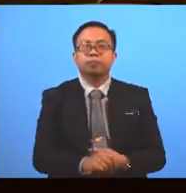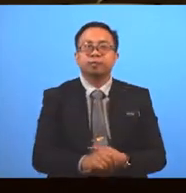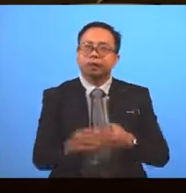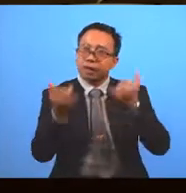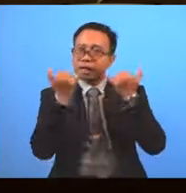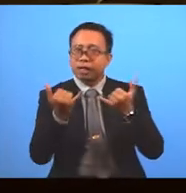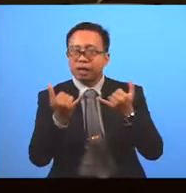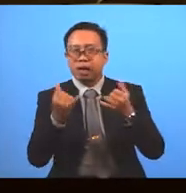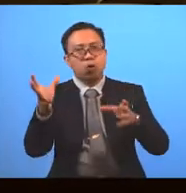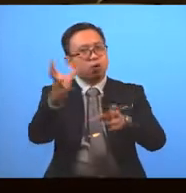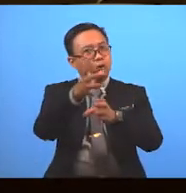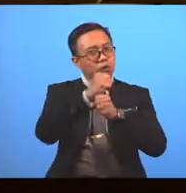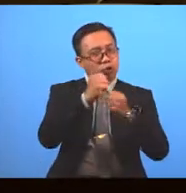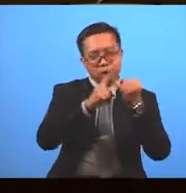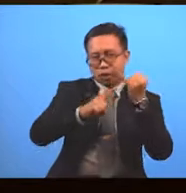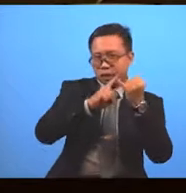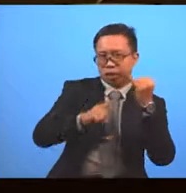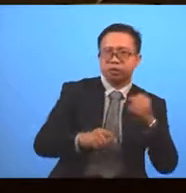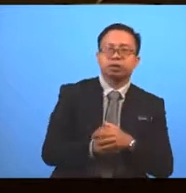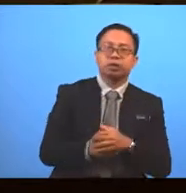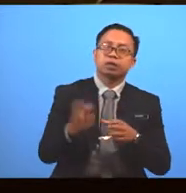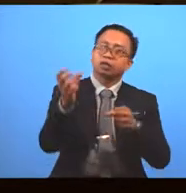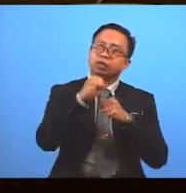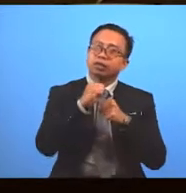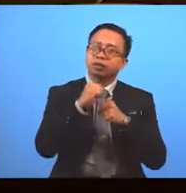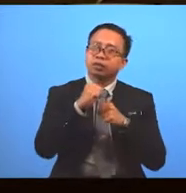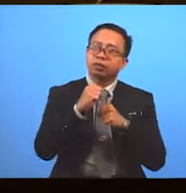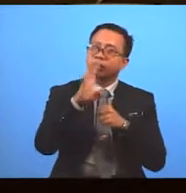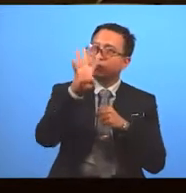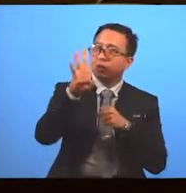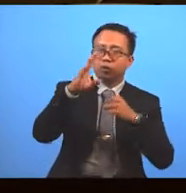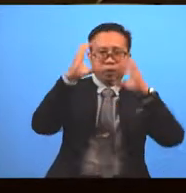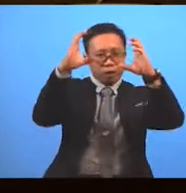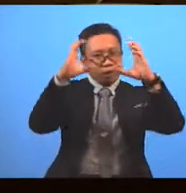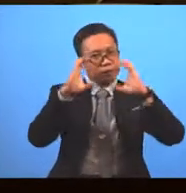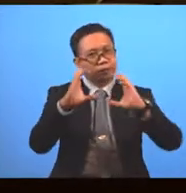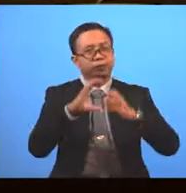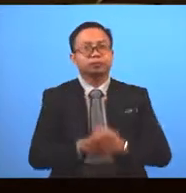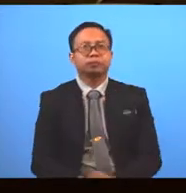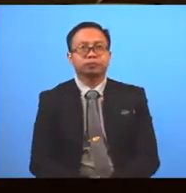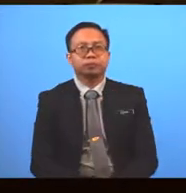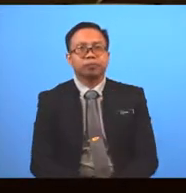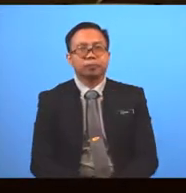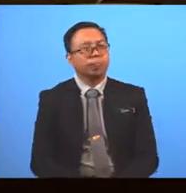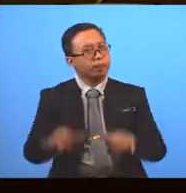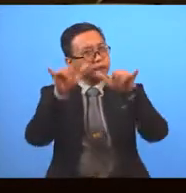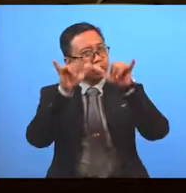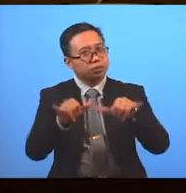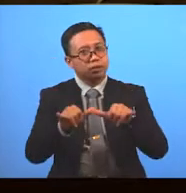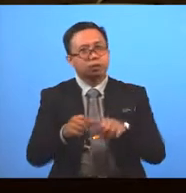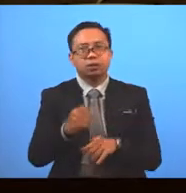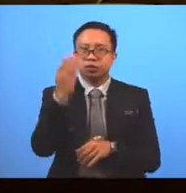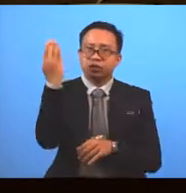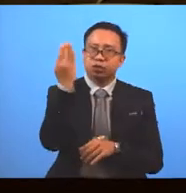Now the conclusion Which comes on The fourth paragraph State your